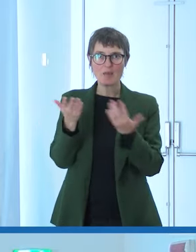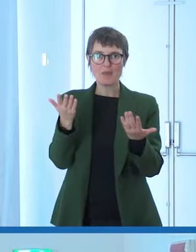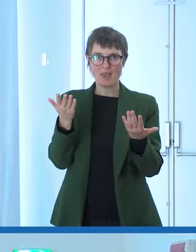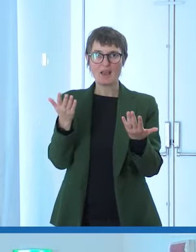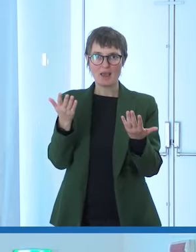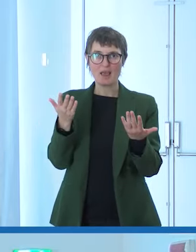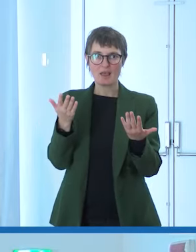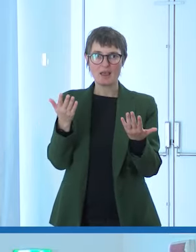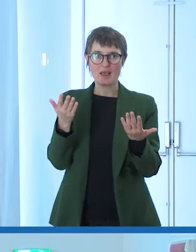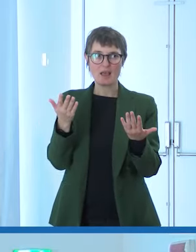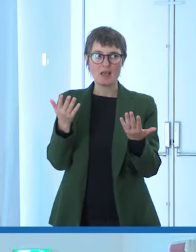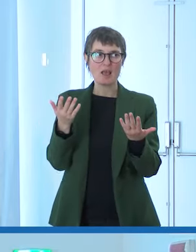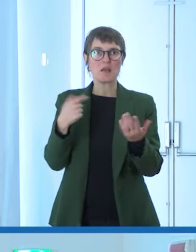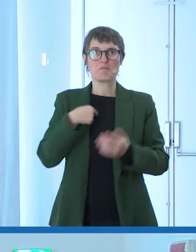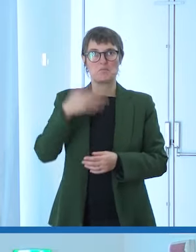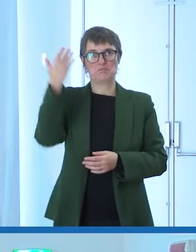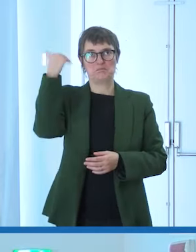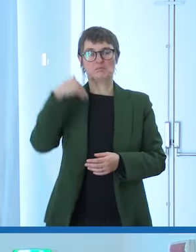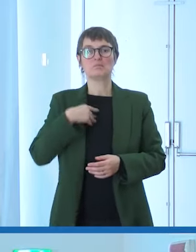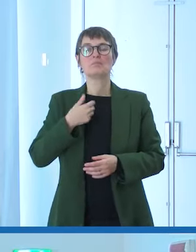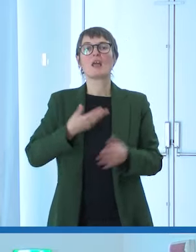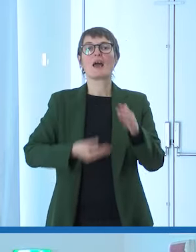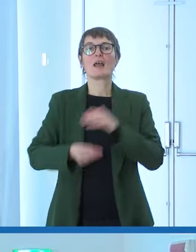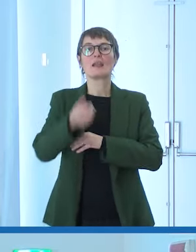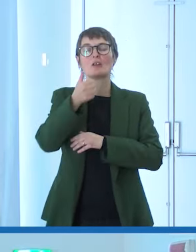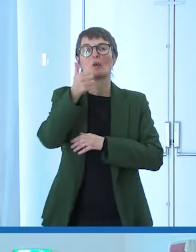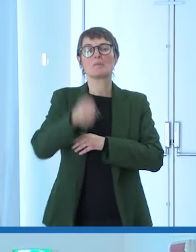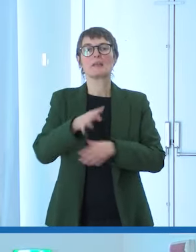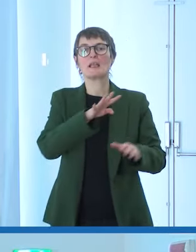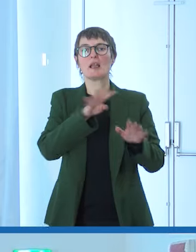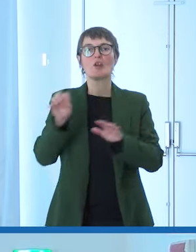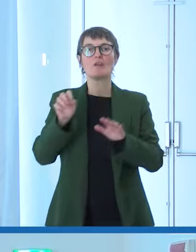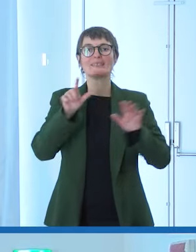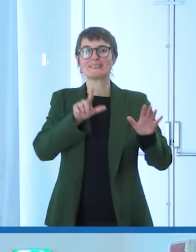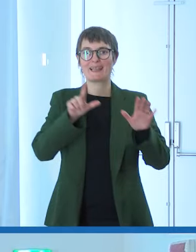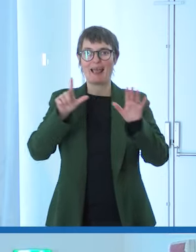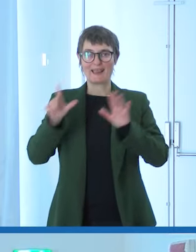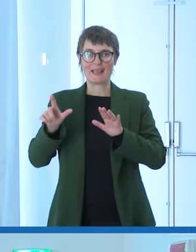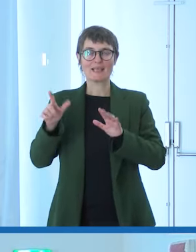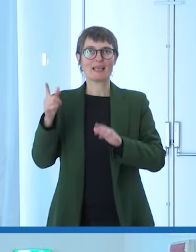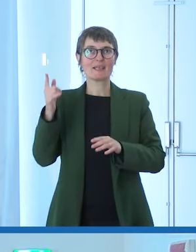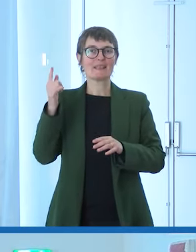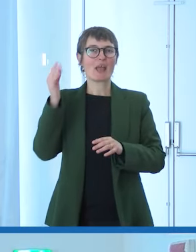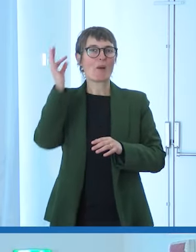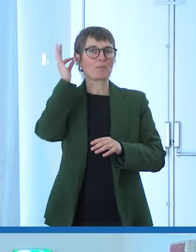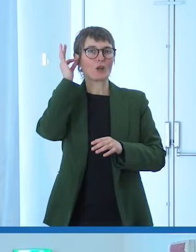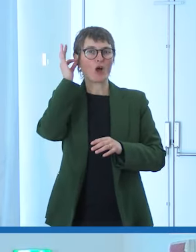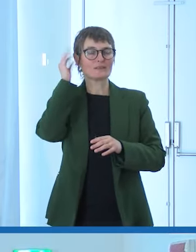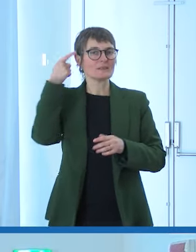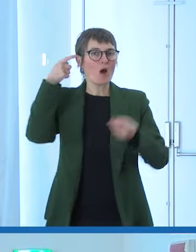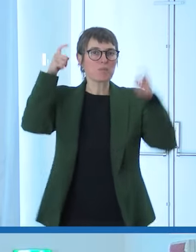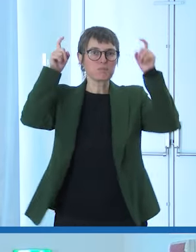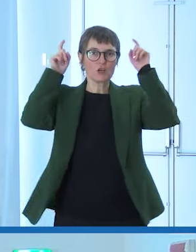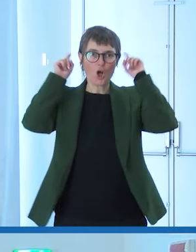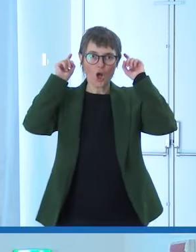all'epoca io sono del 77 le protesi molto grandi quindi c'era la stigma del diverso la presa